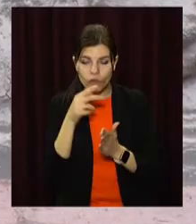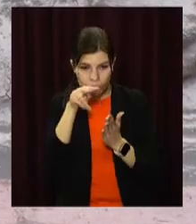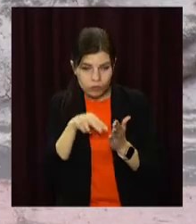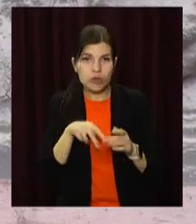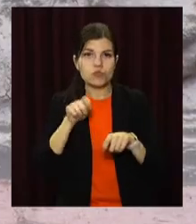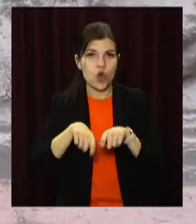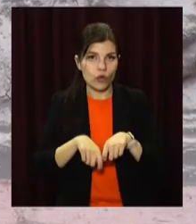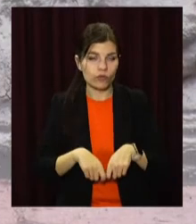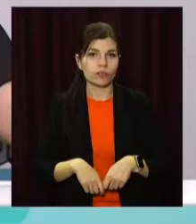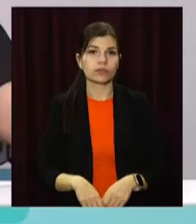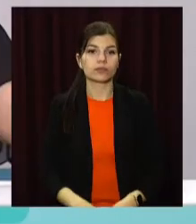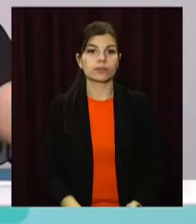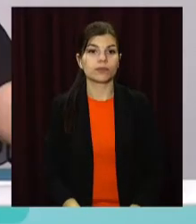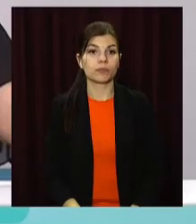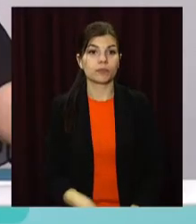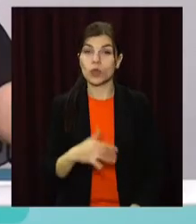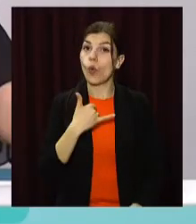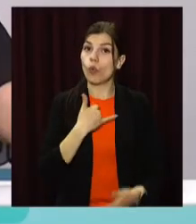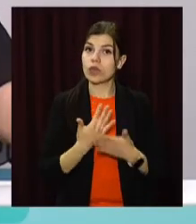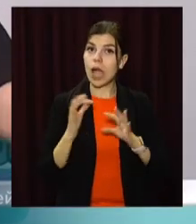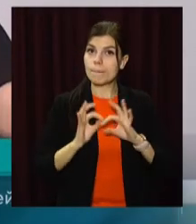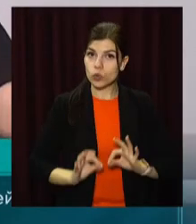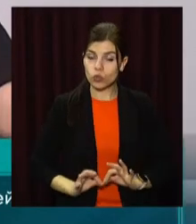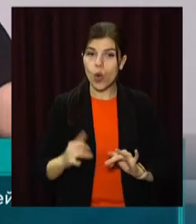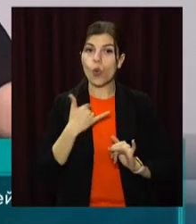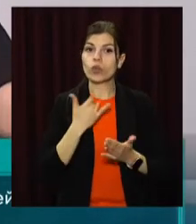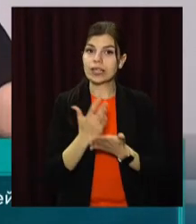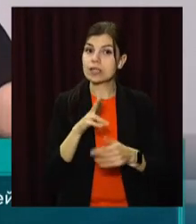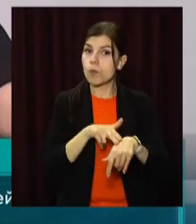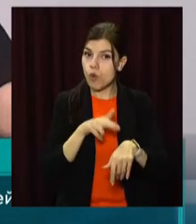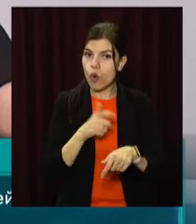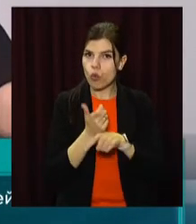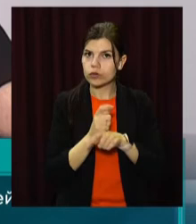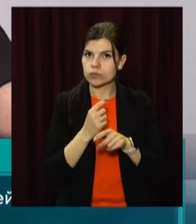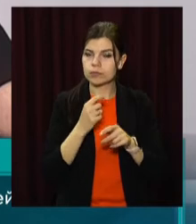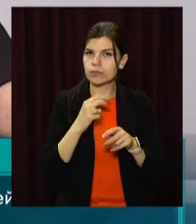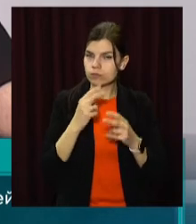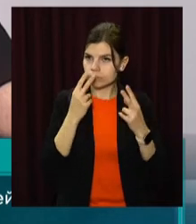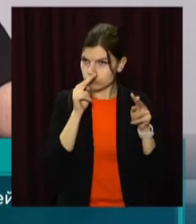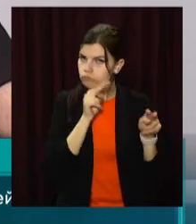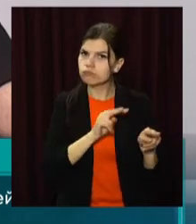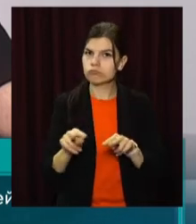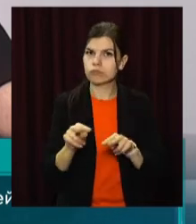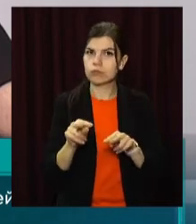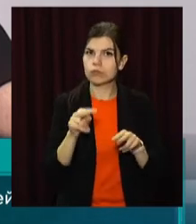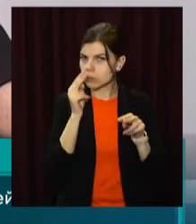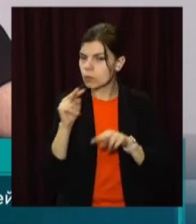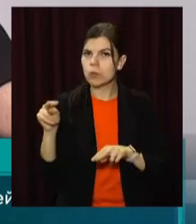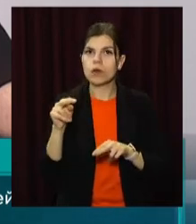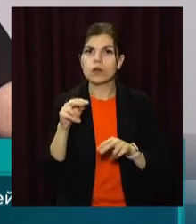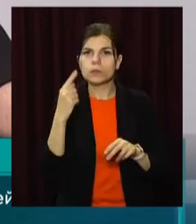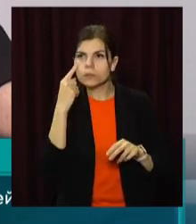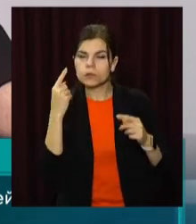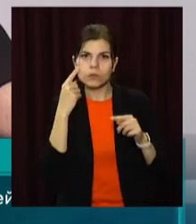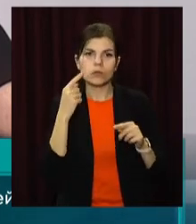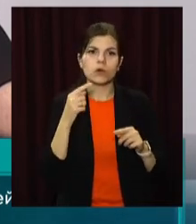правоохоронців. У нас є прокуратура, у нас зараз поліція дуже займається так ретельно пам'ятками,